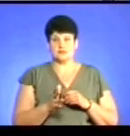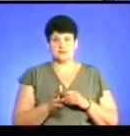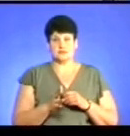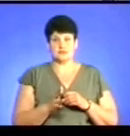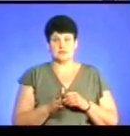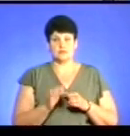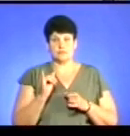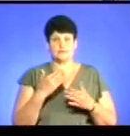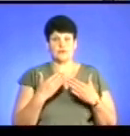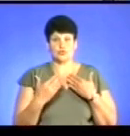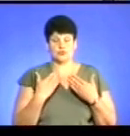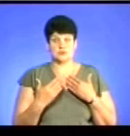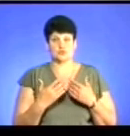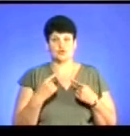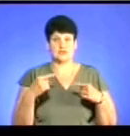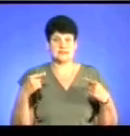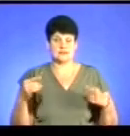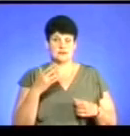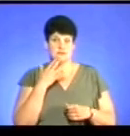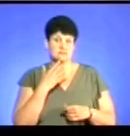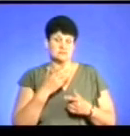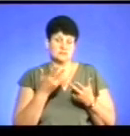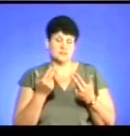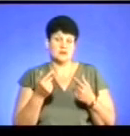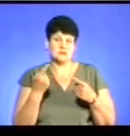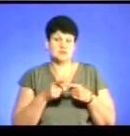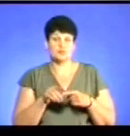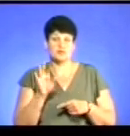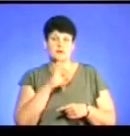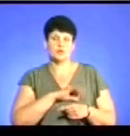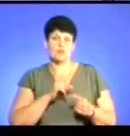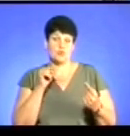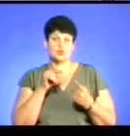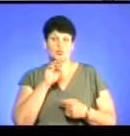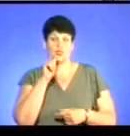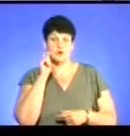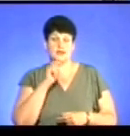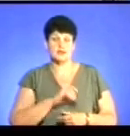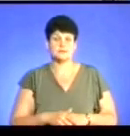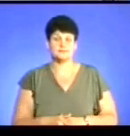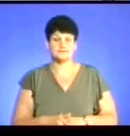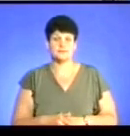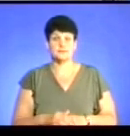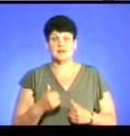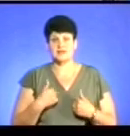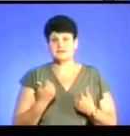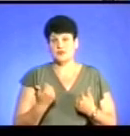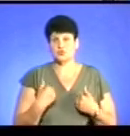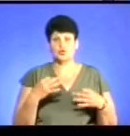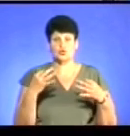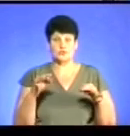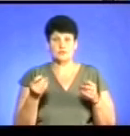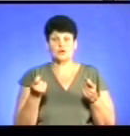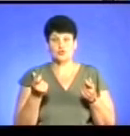національностей. Однозначно, це буде використано в інформаційній війні проти України. Знаєте, я, з вашого дозволу, я би